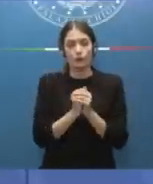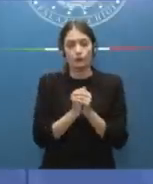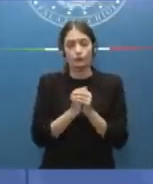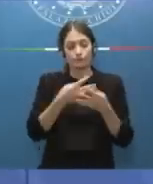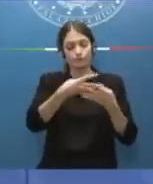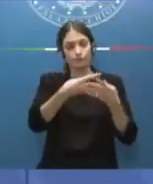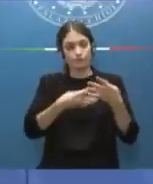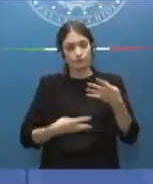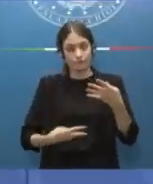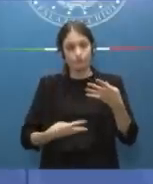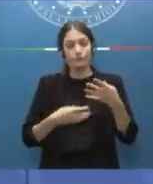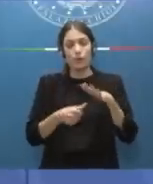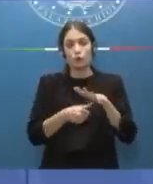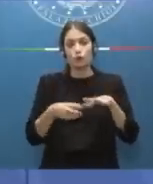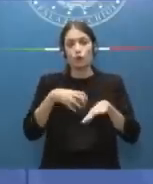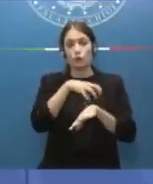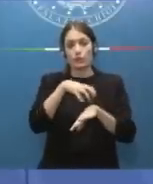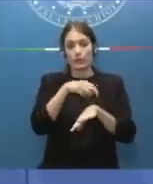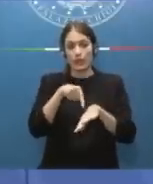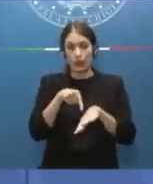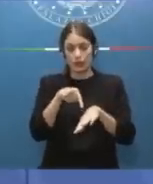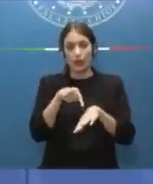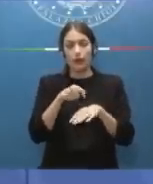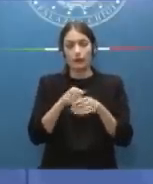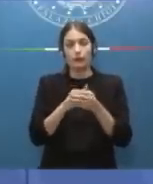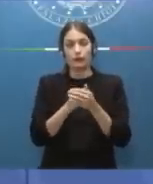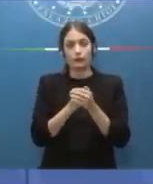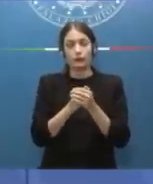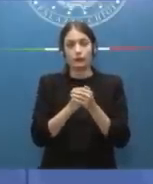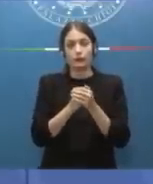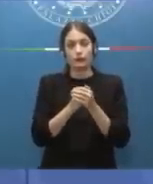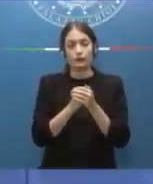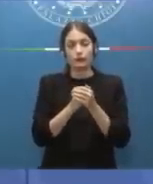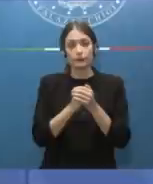la lista dei sottosegretari e dei